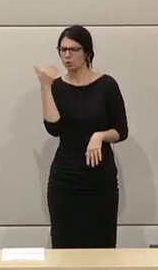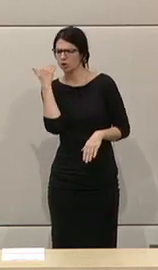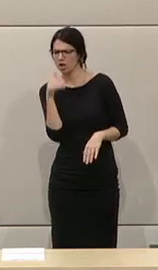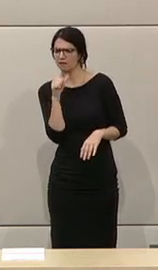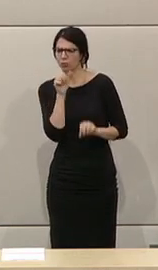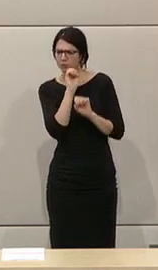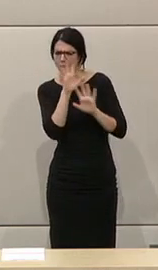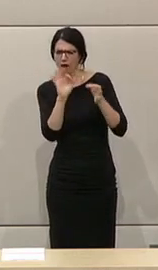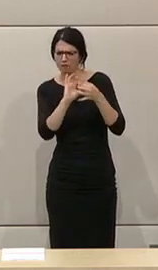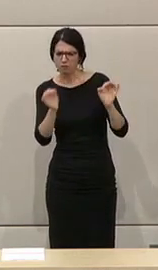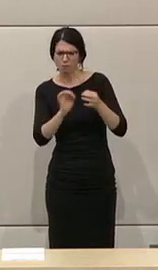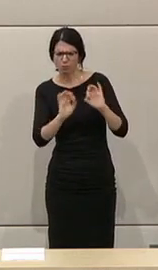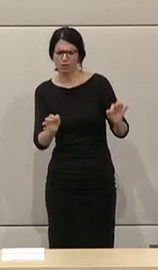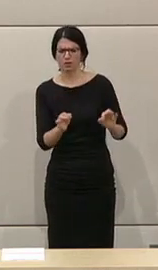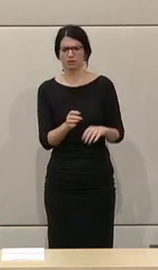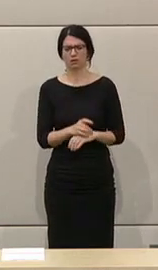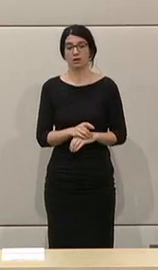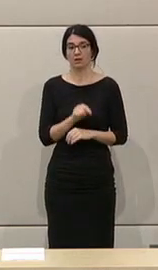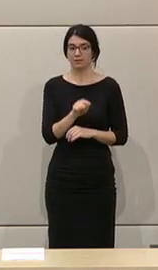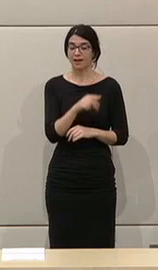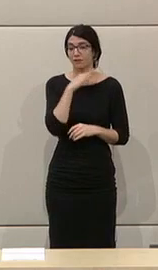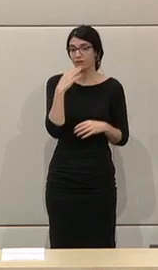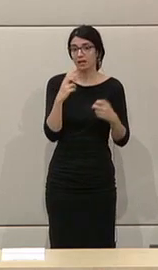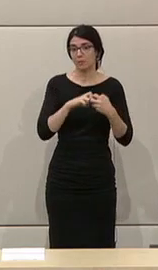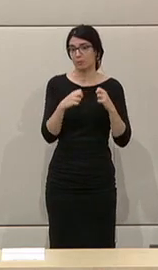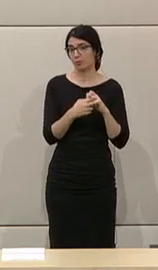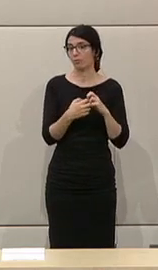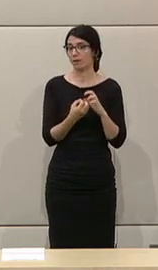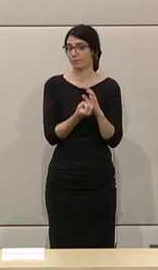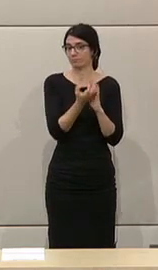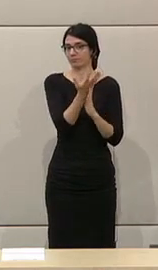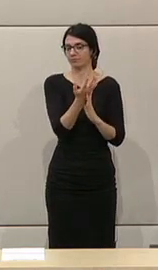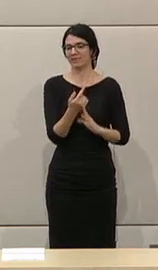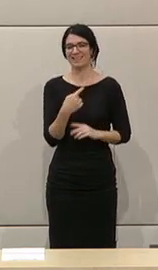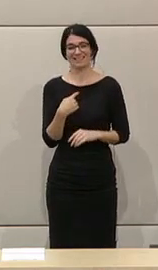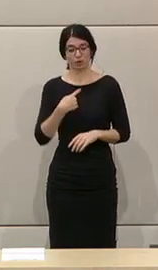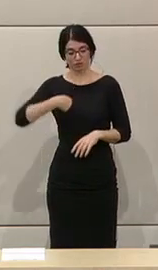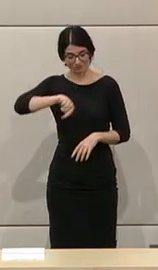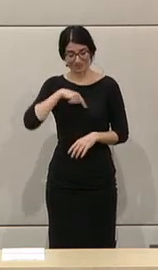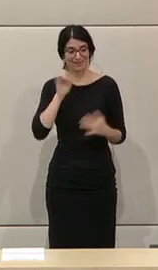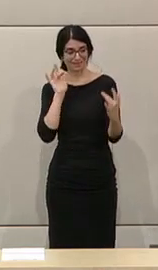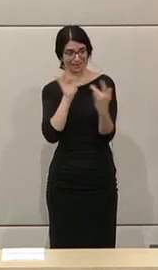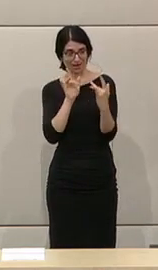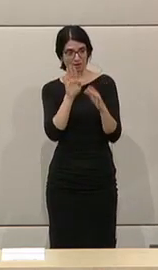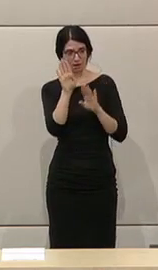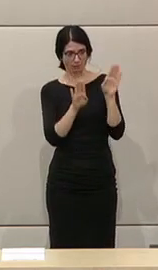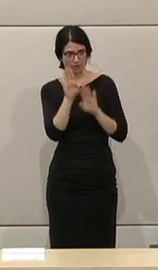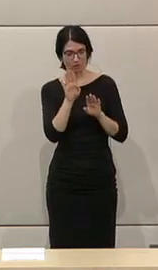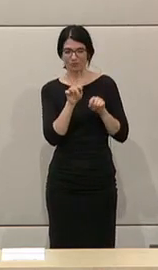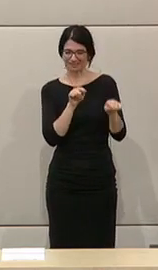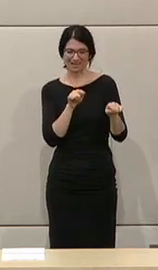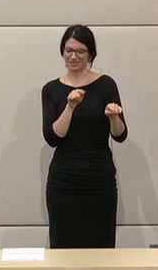Es hat viele Probleme geschaffen, die wir tatsächlich noch ändern müssen. Wir haben dagegen gestimmt, weil wir der Meinung waren, es ist ein